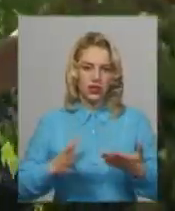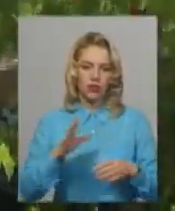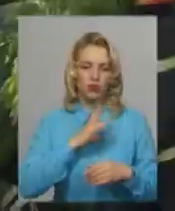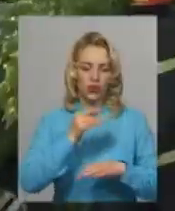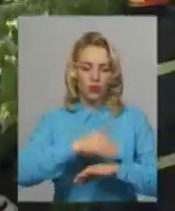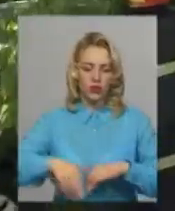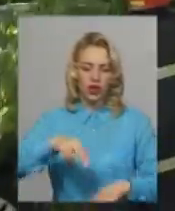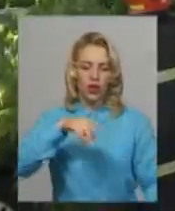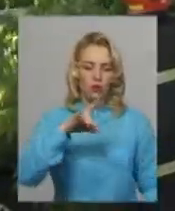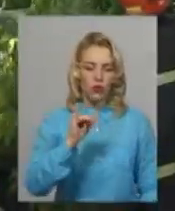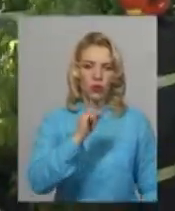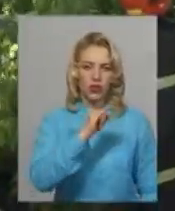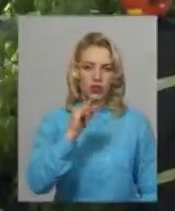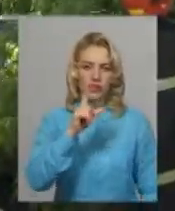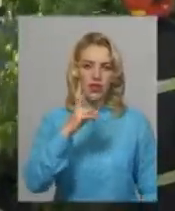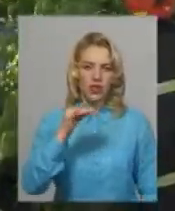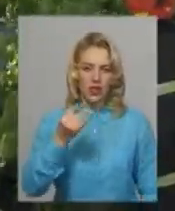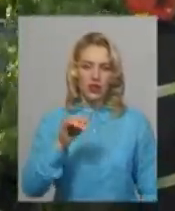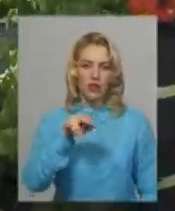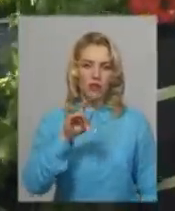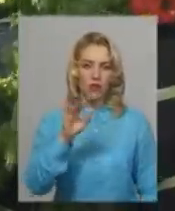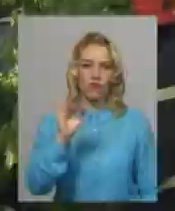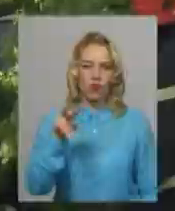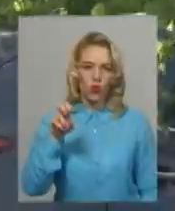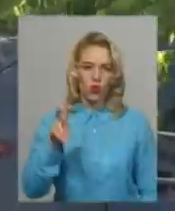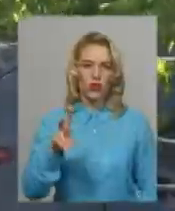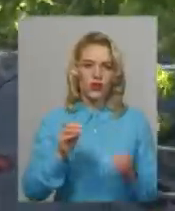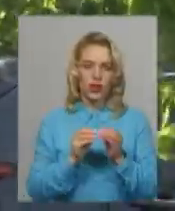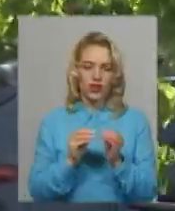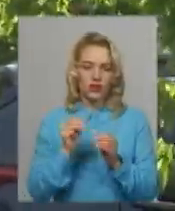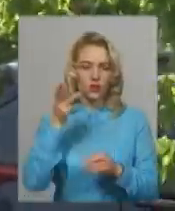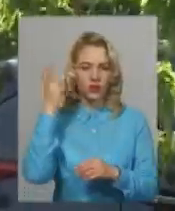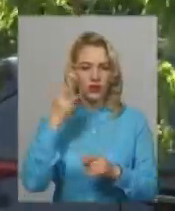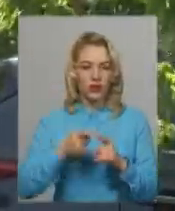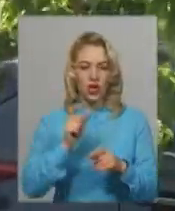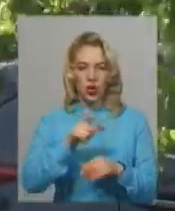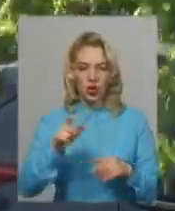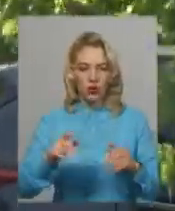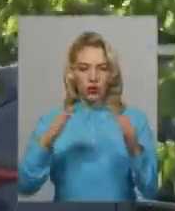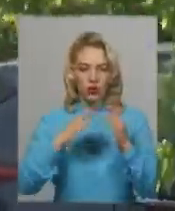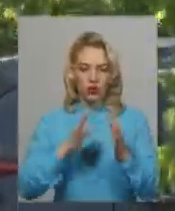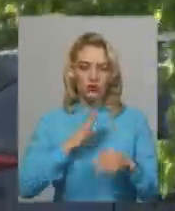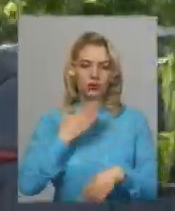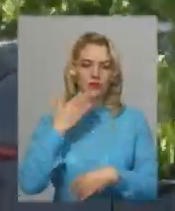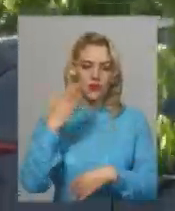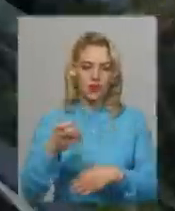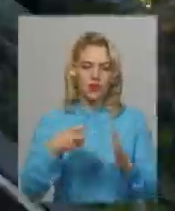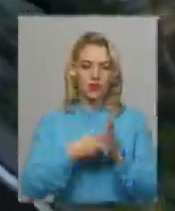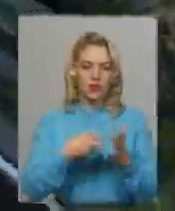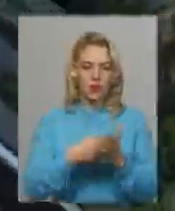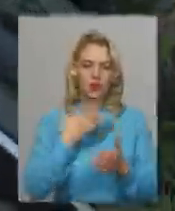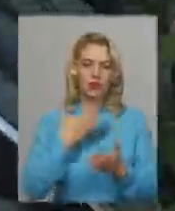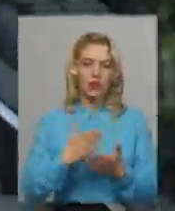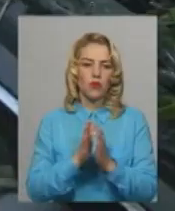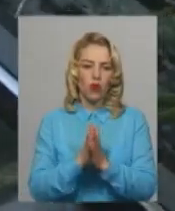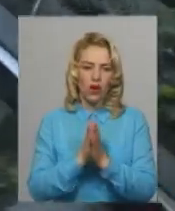Проїзний провулок 10, що у Хмельницькому. Оксана Каденко каже, мешканці будинку поруч звертались із письмовим проханням дерево